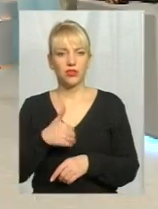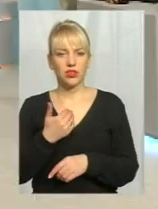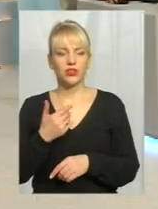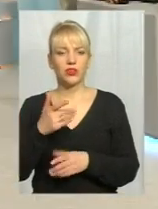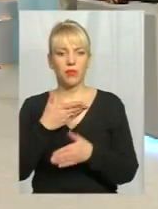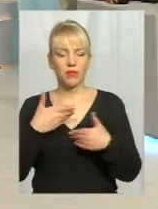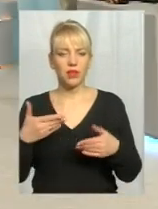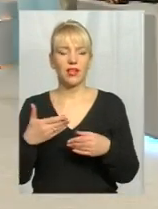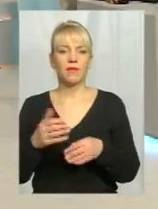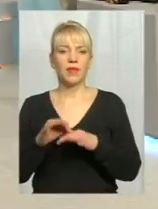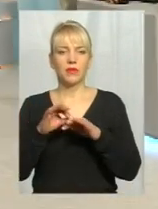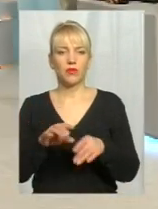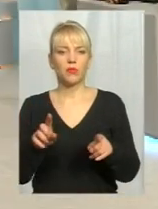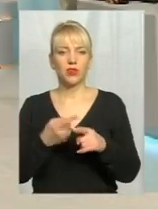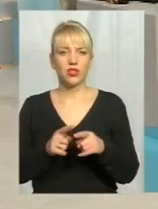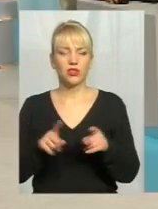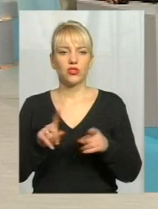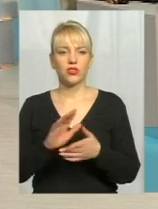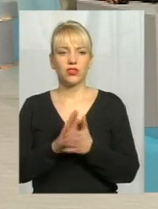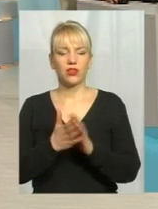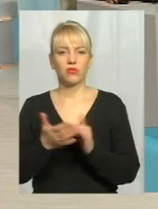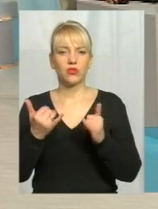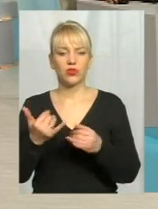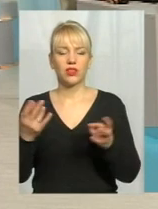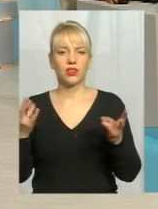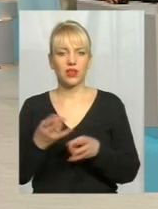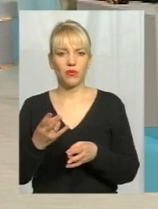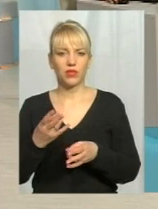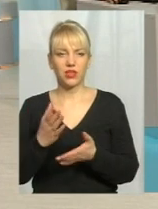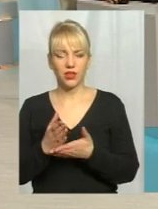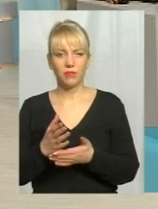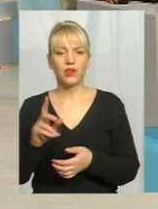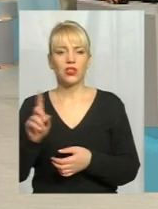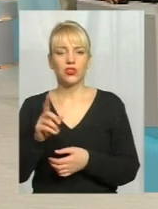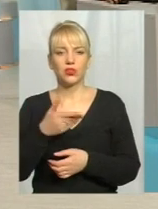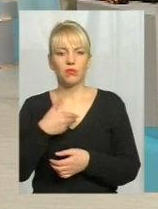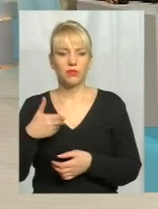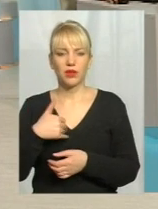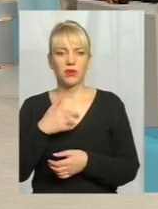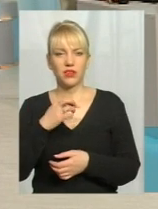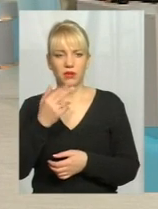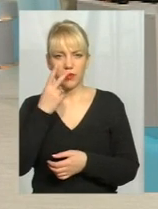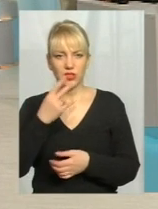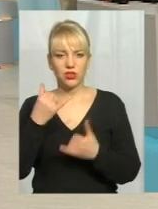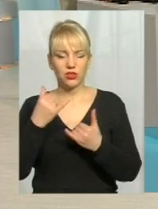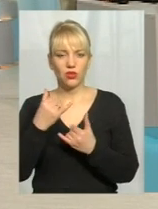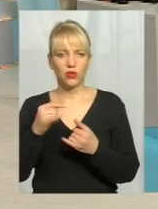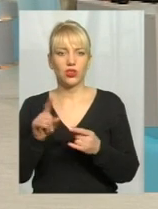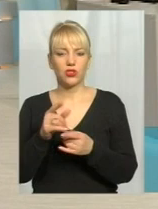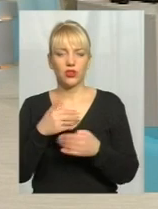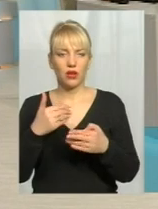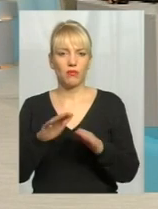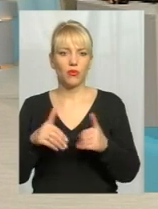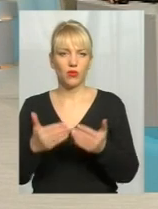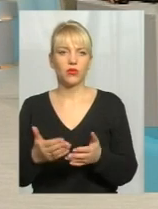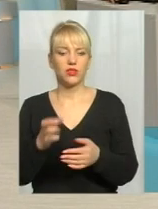підводимо під те, що станом на сьогодні нам є край необхідне. Те, що ми хотіли б бачити вже сьогодні, а те, що нам пропонується, ми б